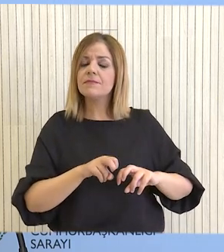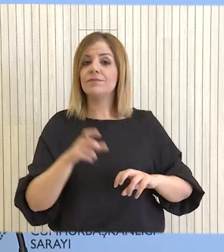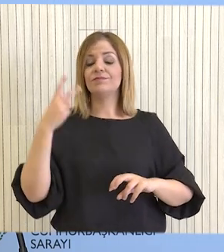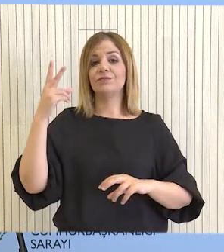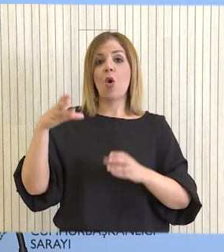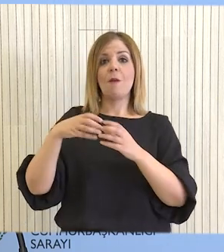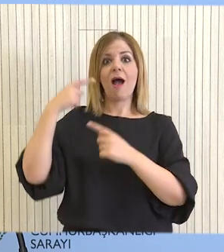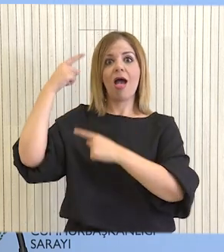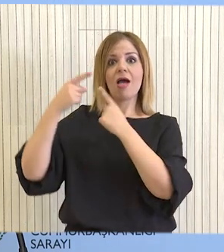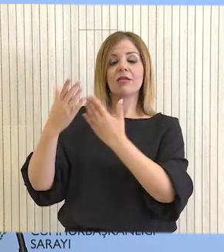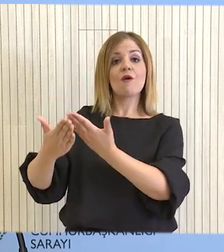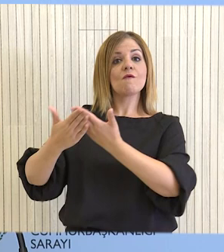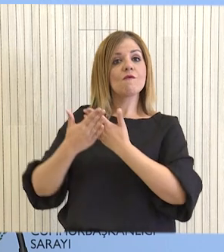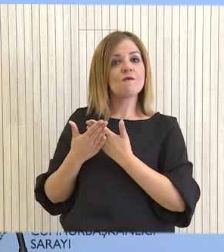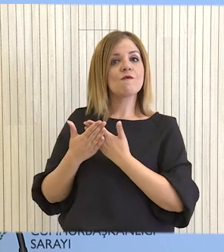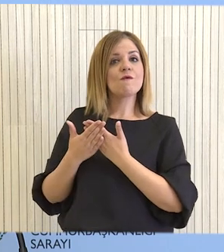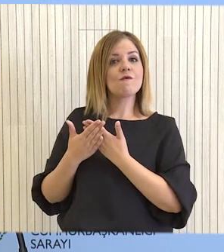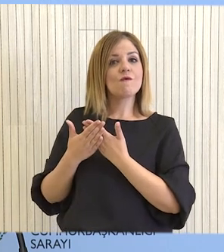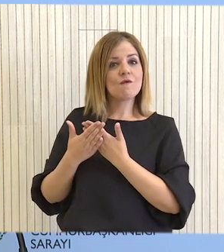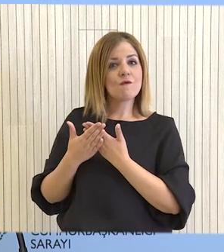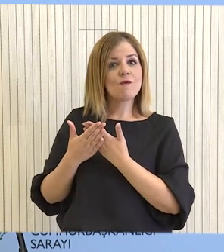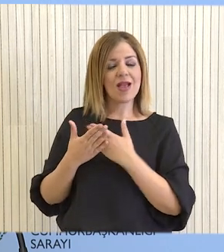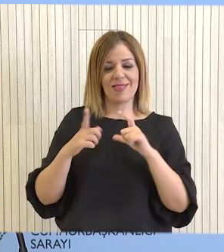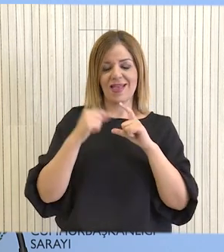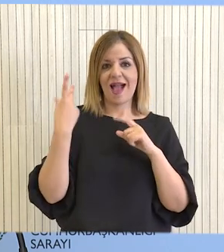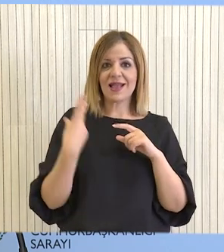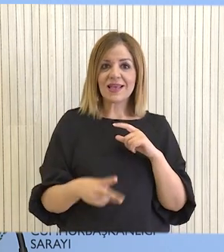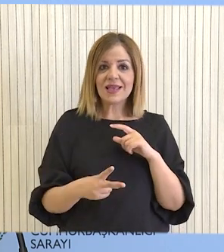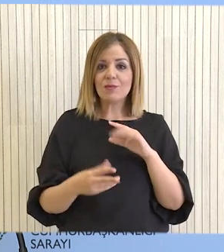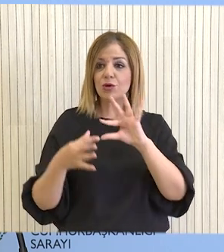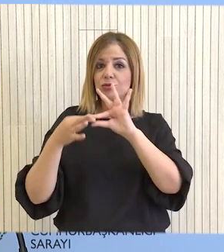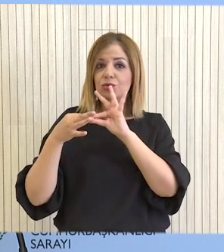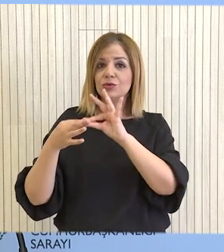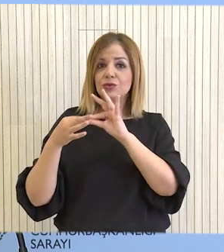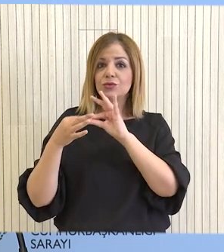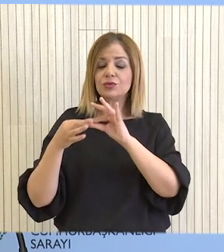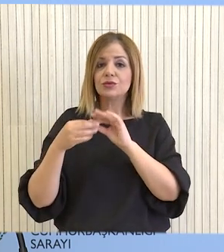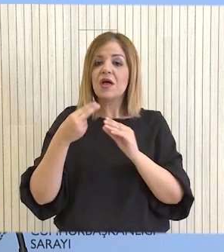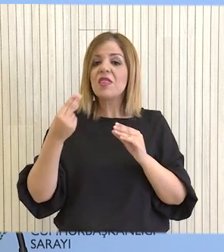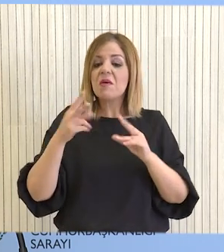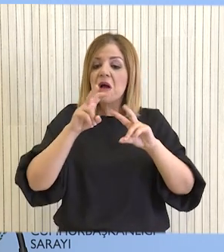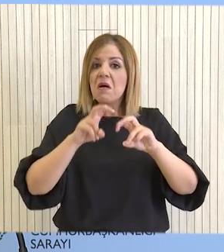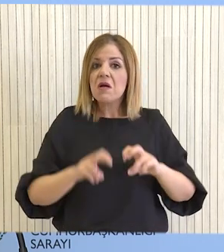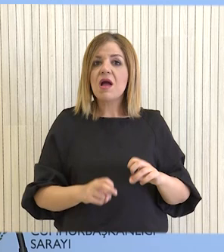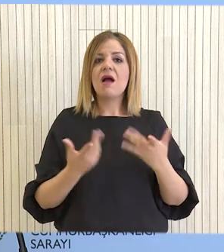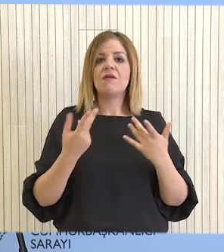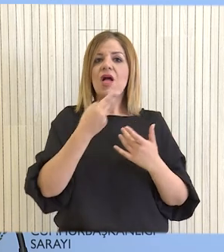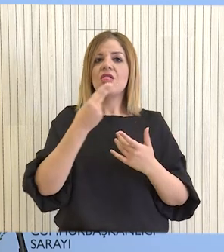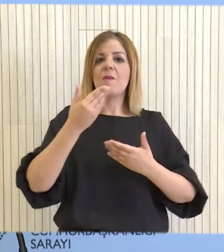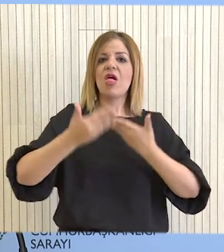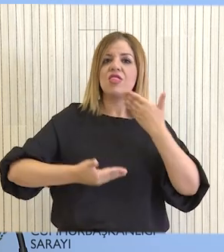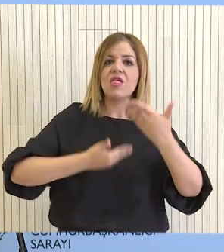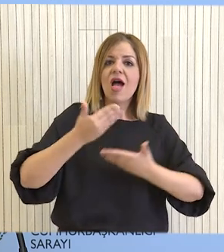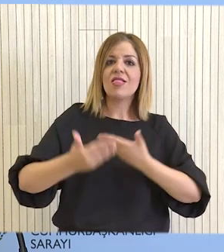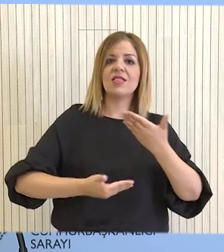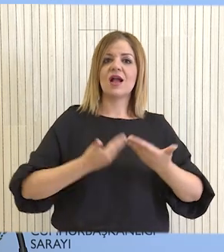εμπειρογνώμονες θα συνδράμουν στο έργο των Κύπριων ερευνητών ως προς την πορεία των ερευνών αλλά και ως προς τις διαδικασίες